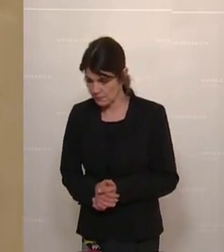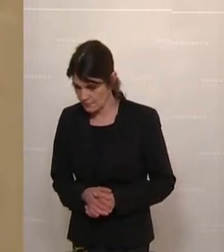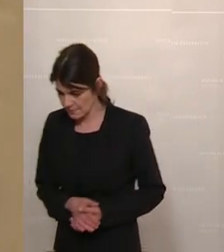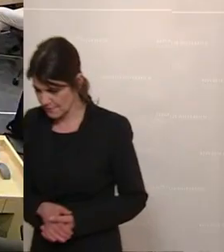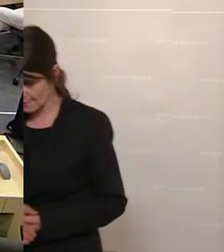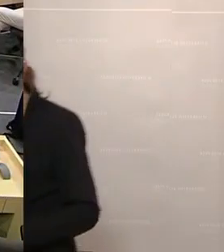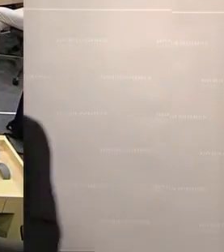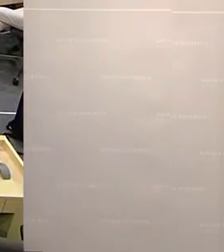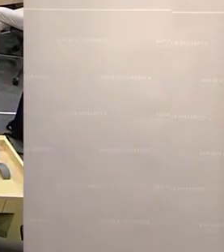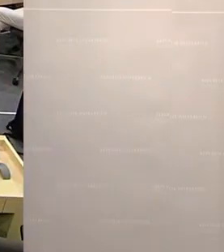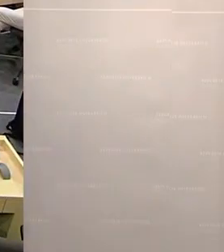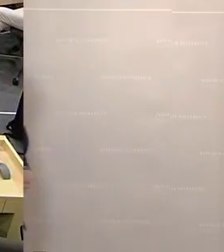Harald Stephan war das von der FPÖ.